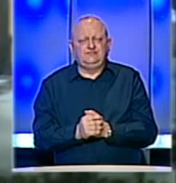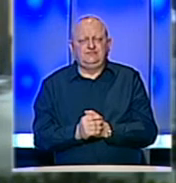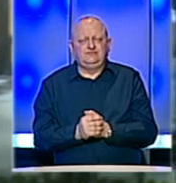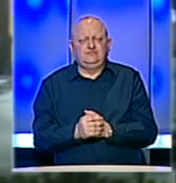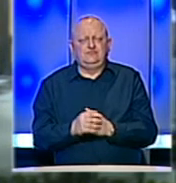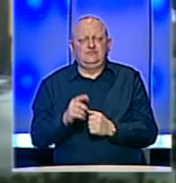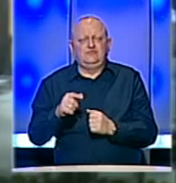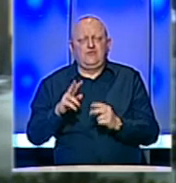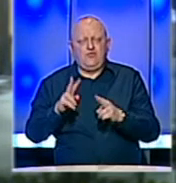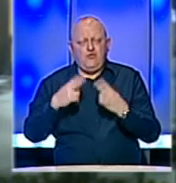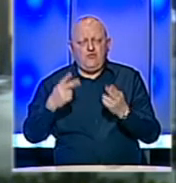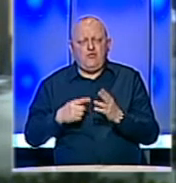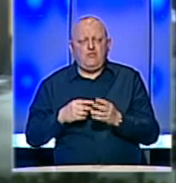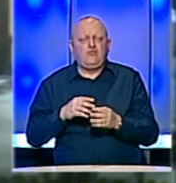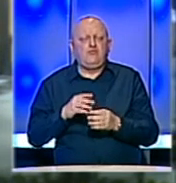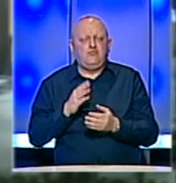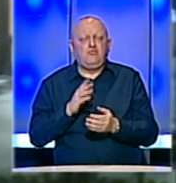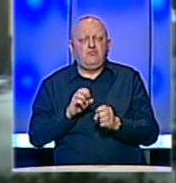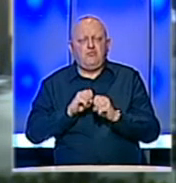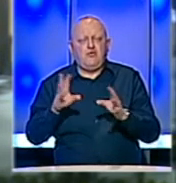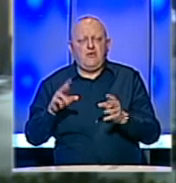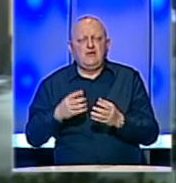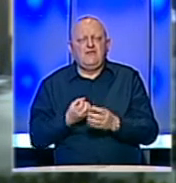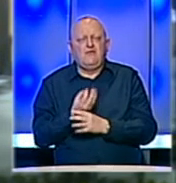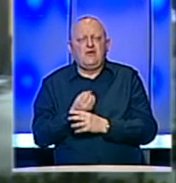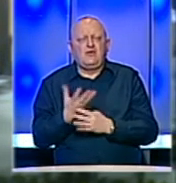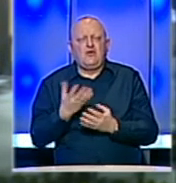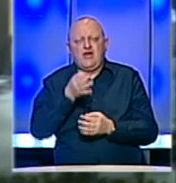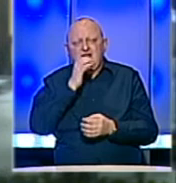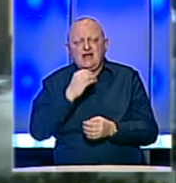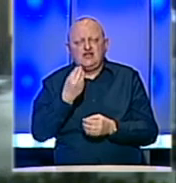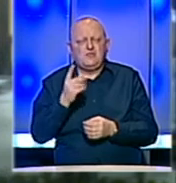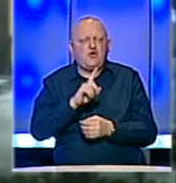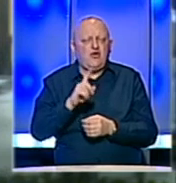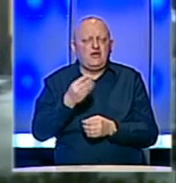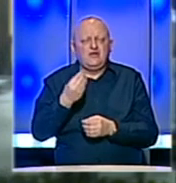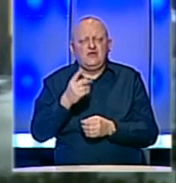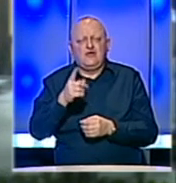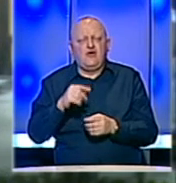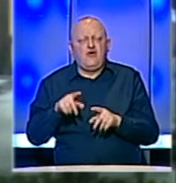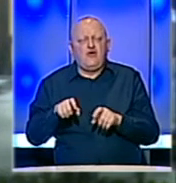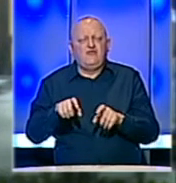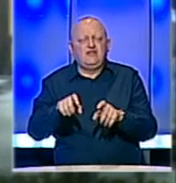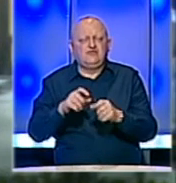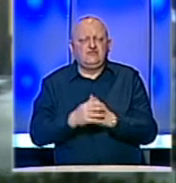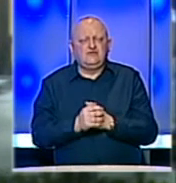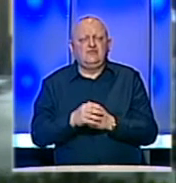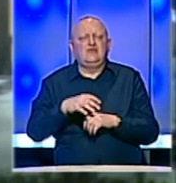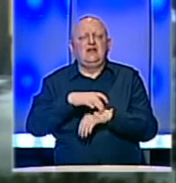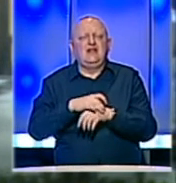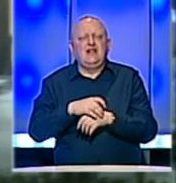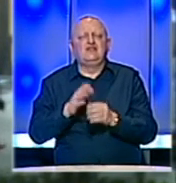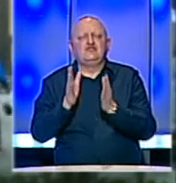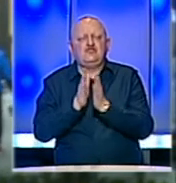U medijima su se pojavile i informacije o tome koji lijek je dobar, a koji ne kada je riječ o koronavirusu. No ljekari su